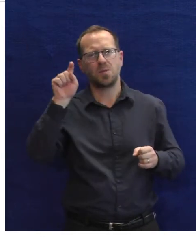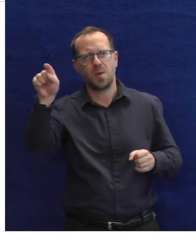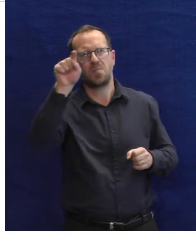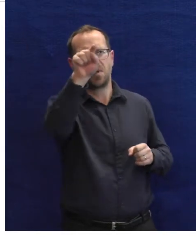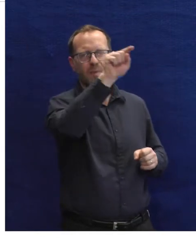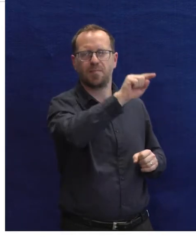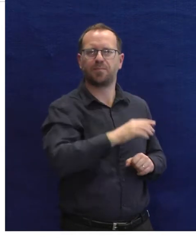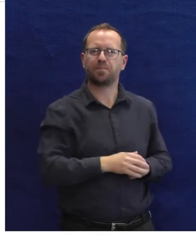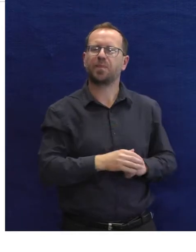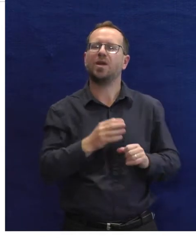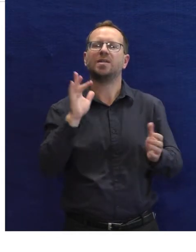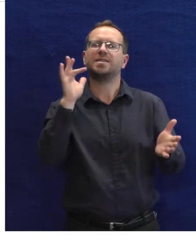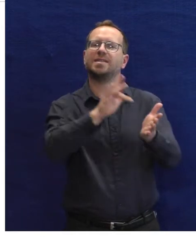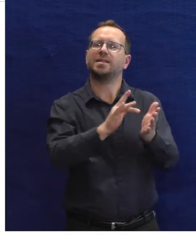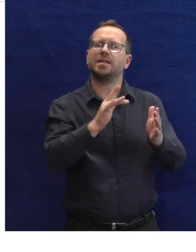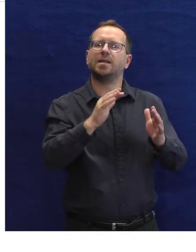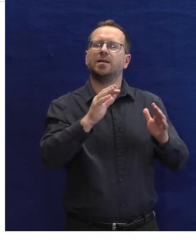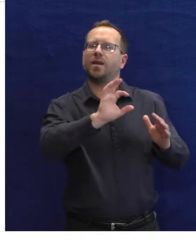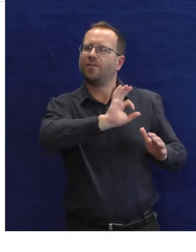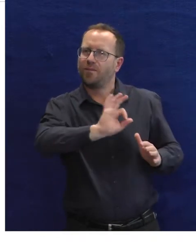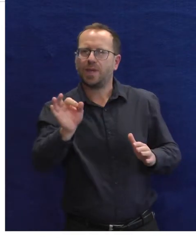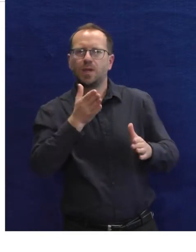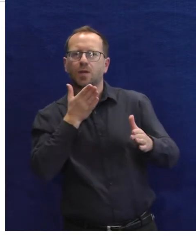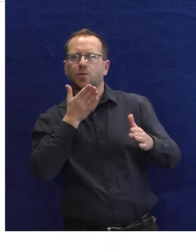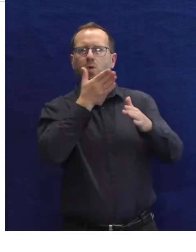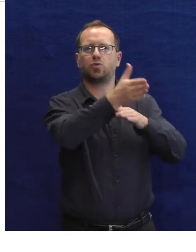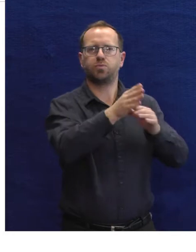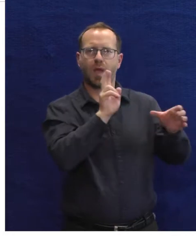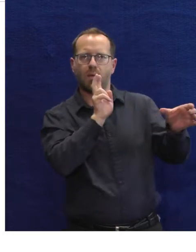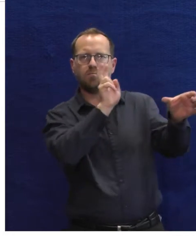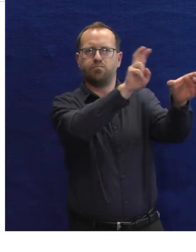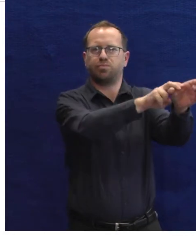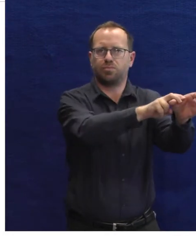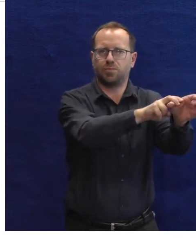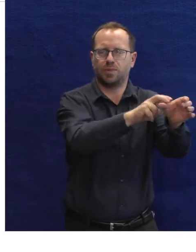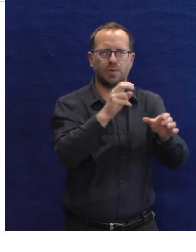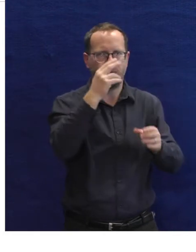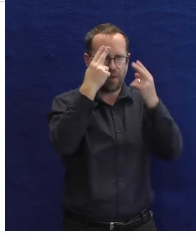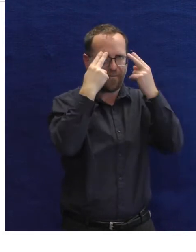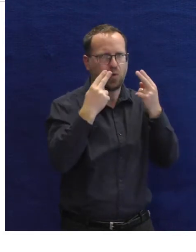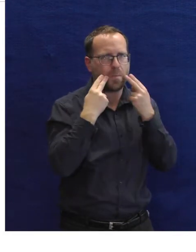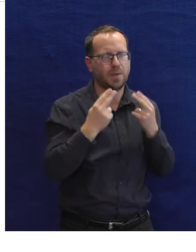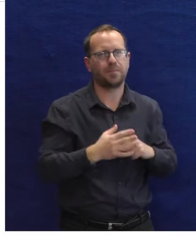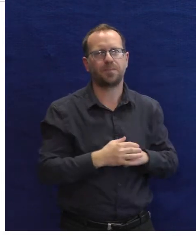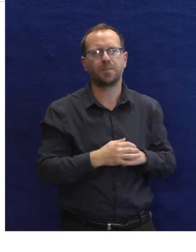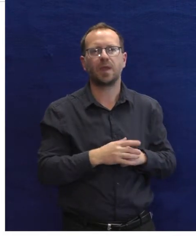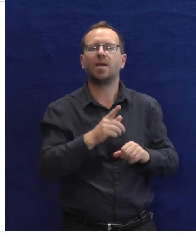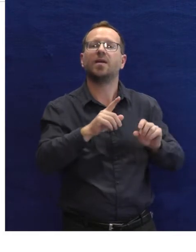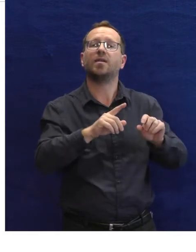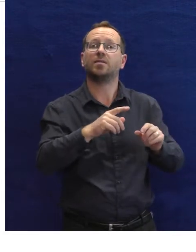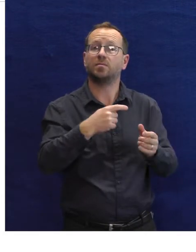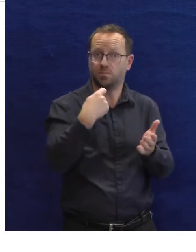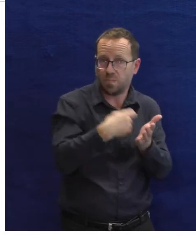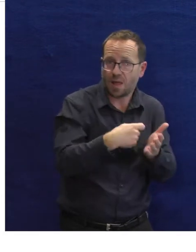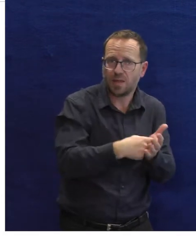Podmínky půjčovny jsou nastavené tak, aby byla maximálně nízkoprahová, takže jsme pomůcky ne,